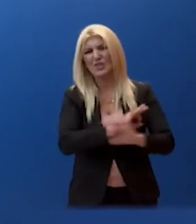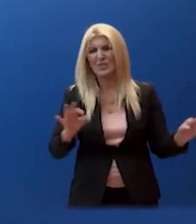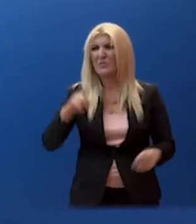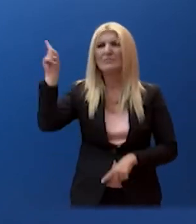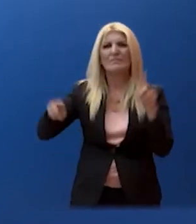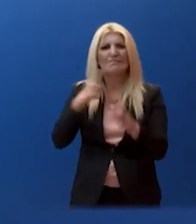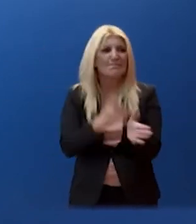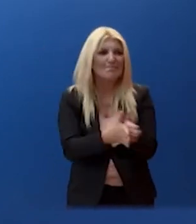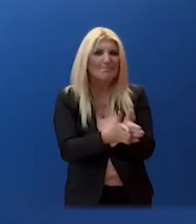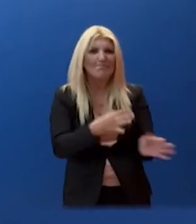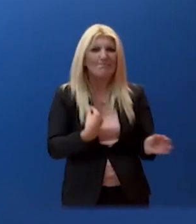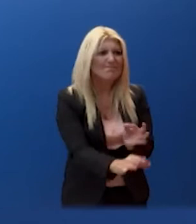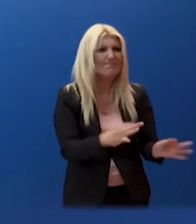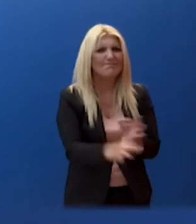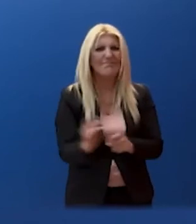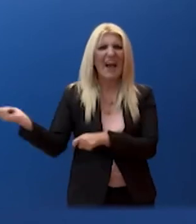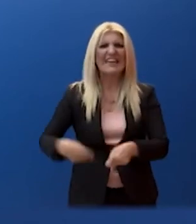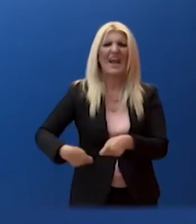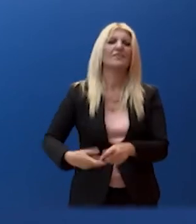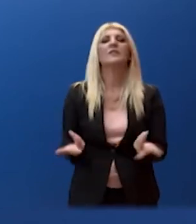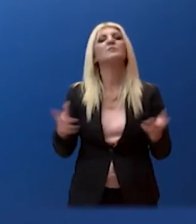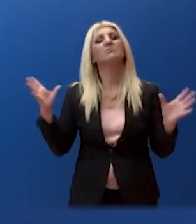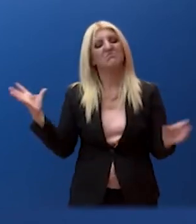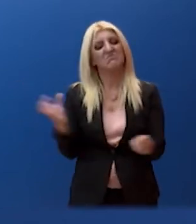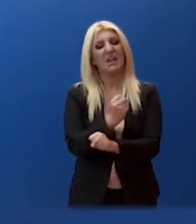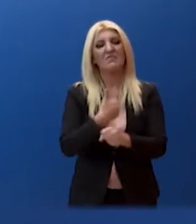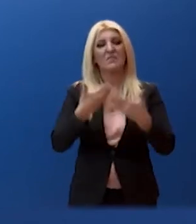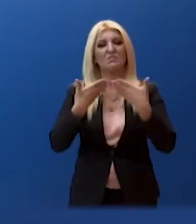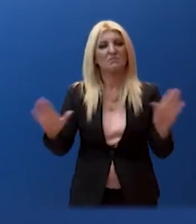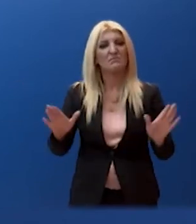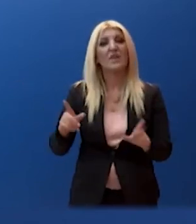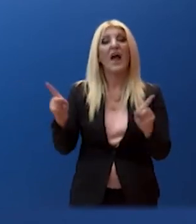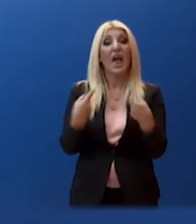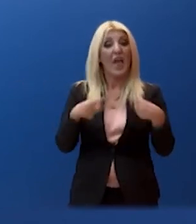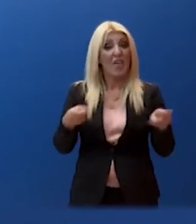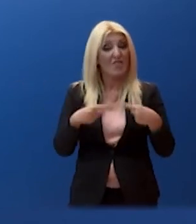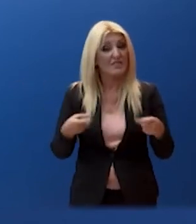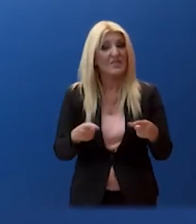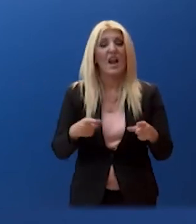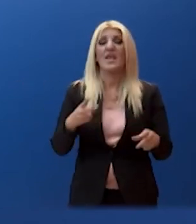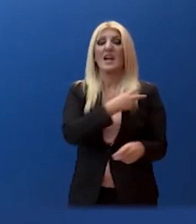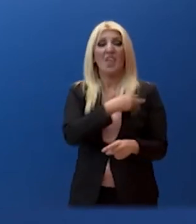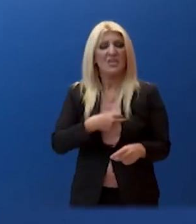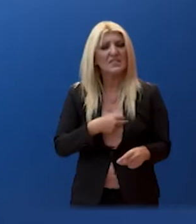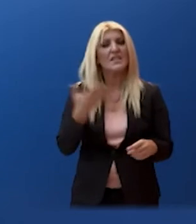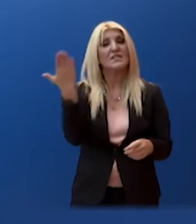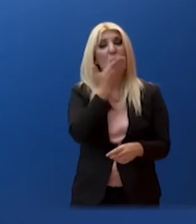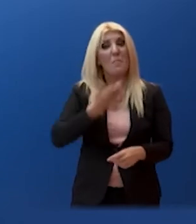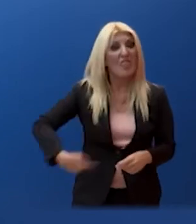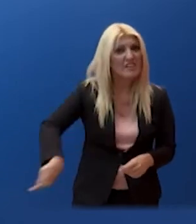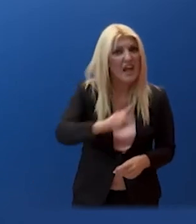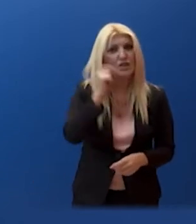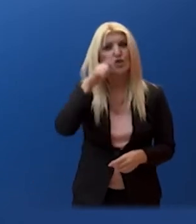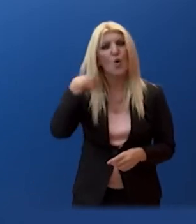προσδοκούσαν. Εκπαιδευτικοί, μαθητές και γονείς έδειξαν υπευθυνότητα και τήρησαν τα μέτρα που υπέδειξε το Υπουργείο